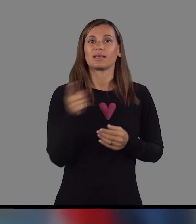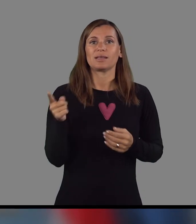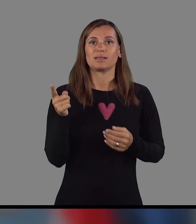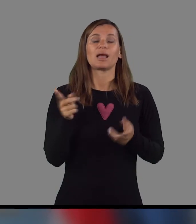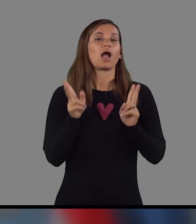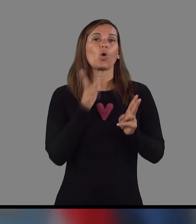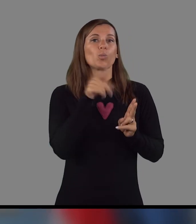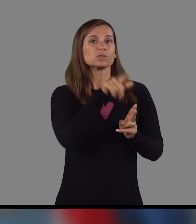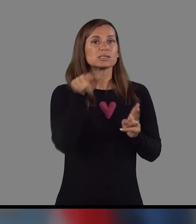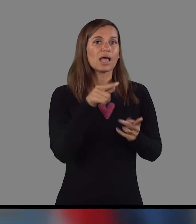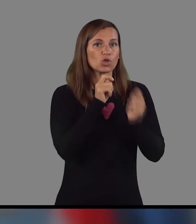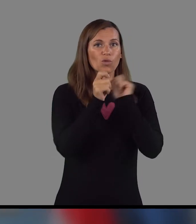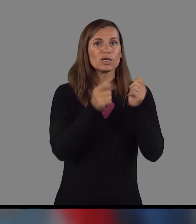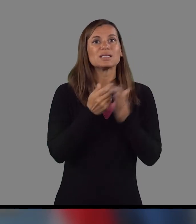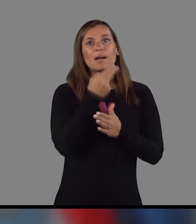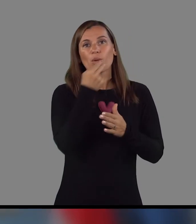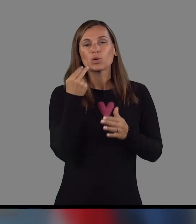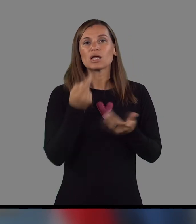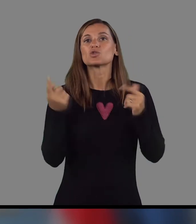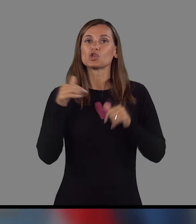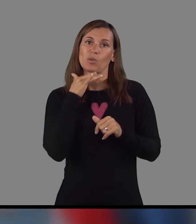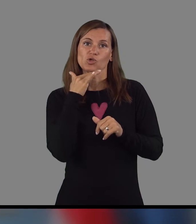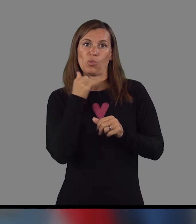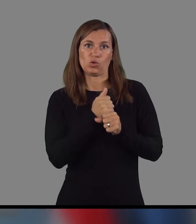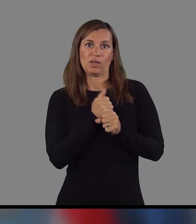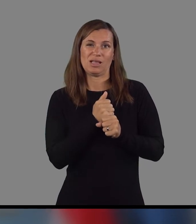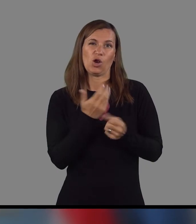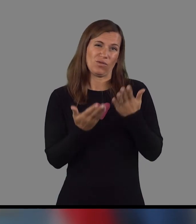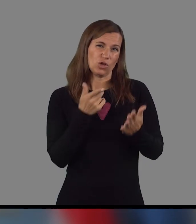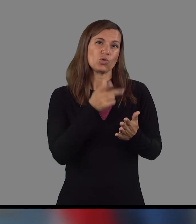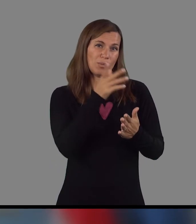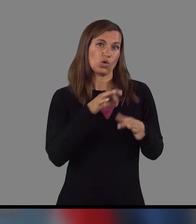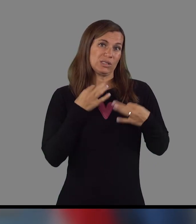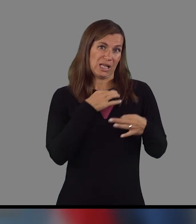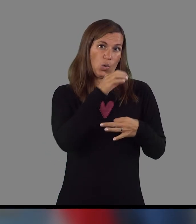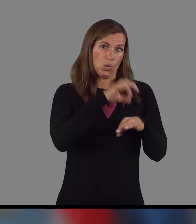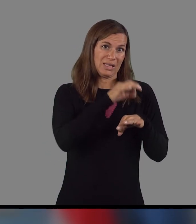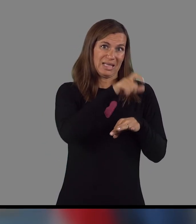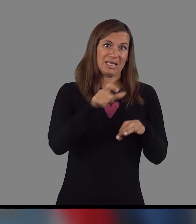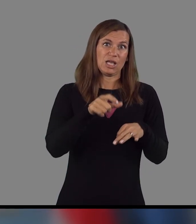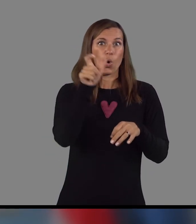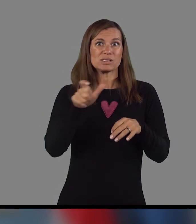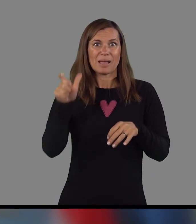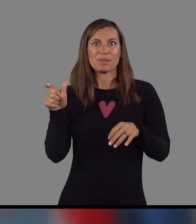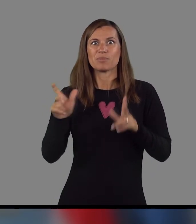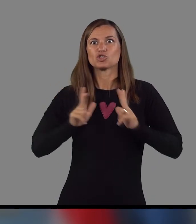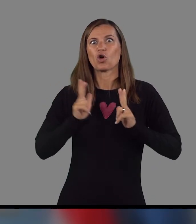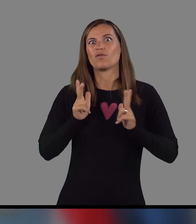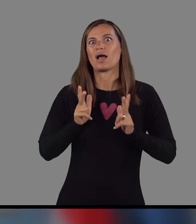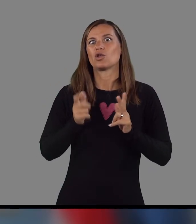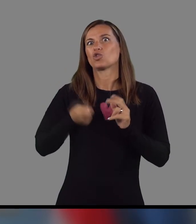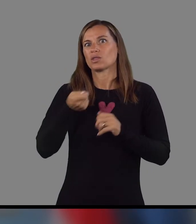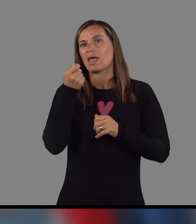In kako se bo se dogovorili za to popovdansko oziroma sobotno delo? Tukaj verjetno bodo zdravniki oziroma osebe, ki bo pri tem sodelovalo,